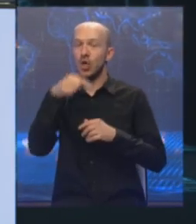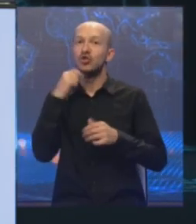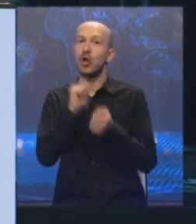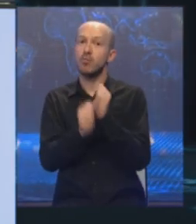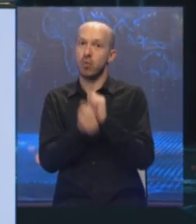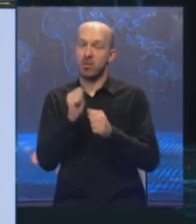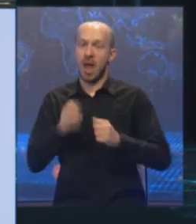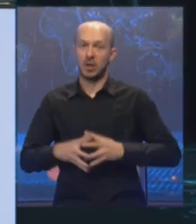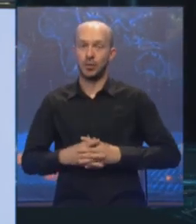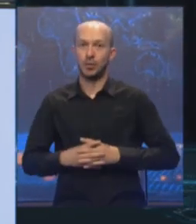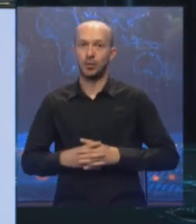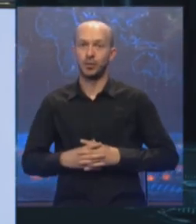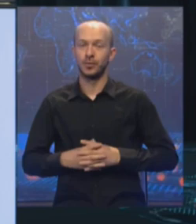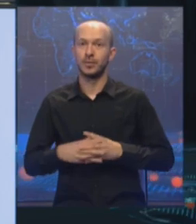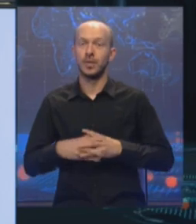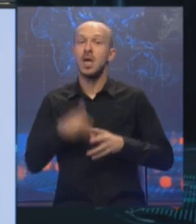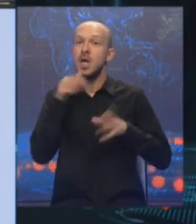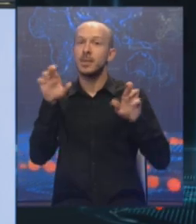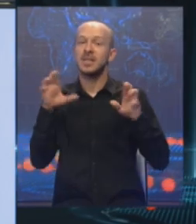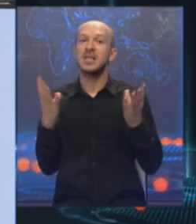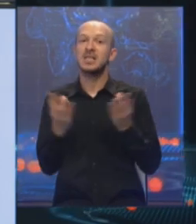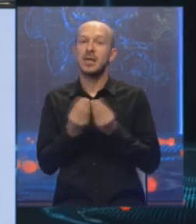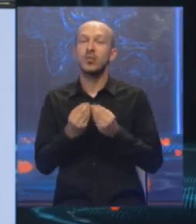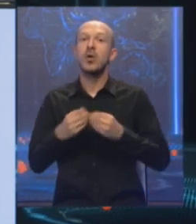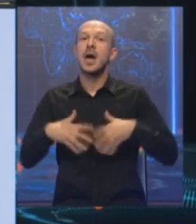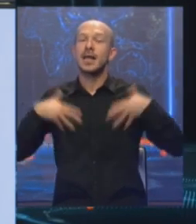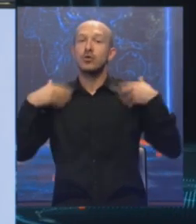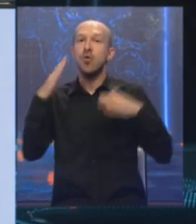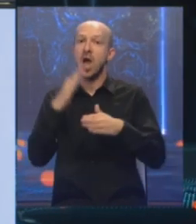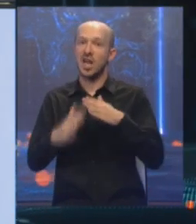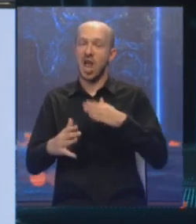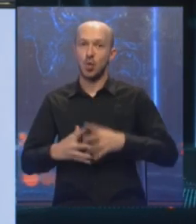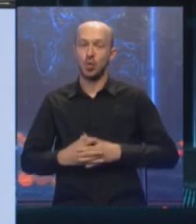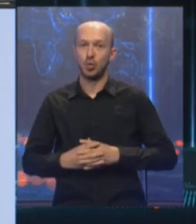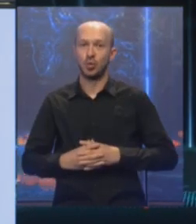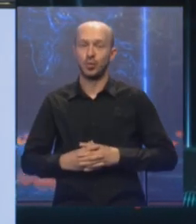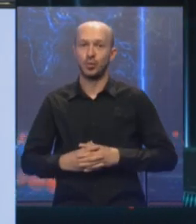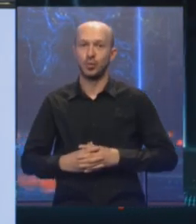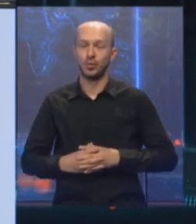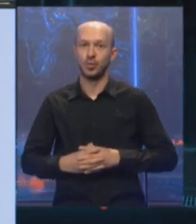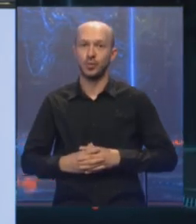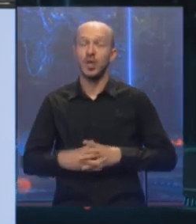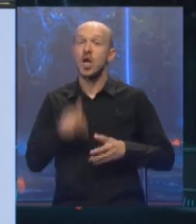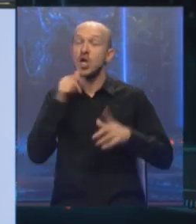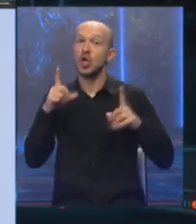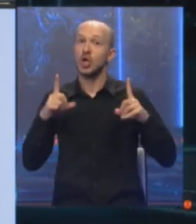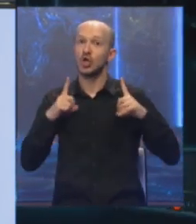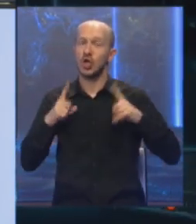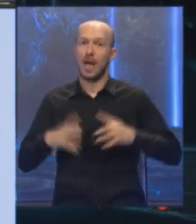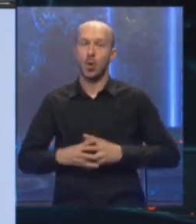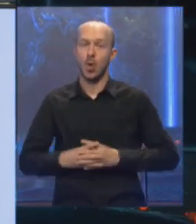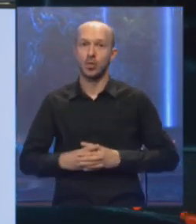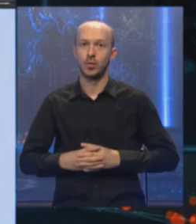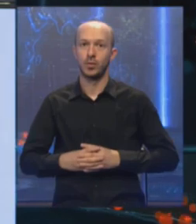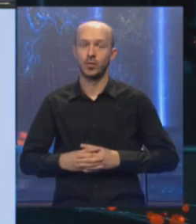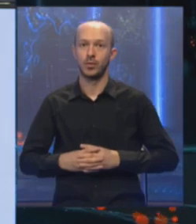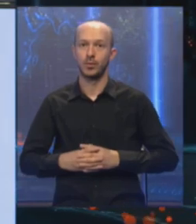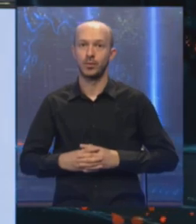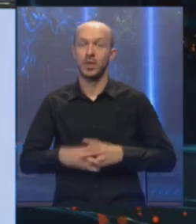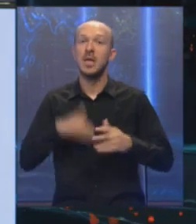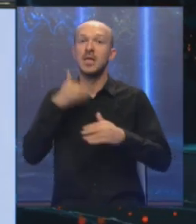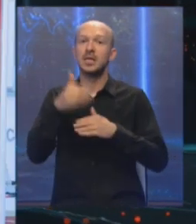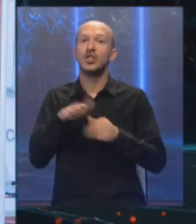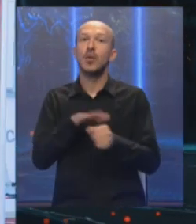borba i da se zajedno radujemo na kraju i da čekamo ovo